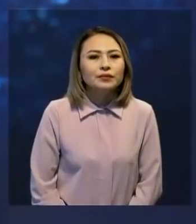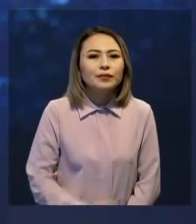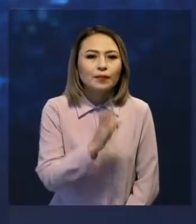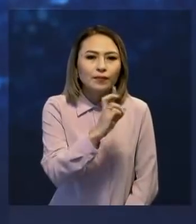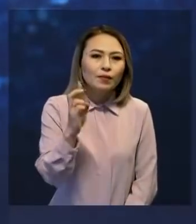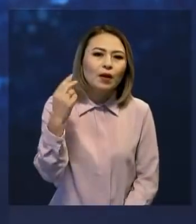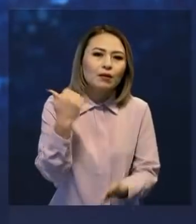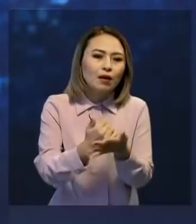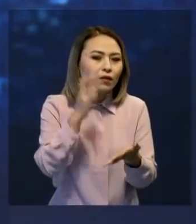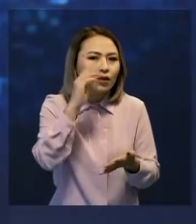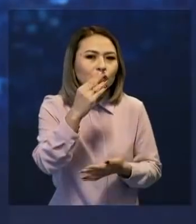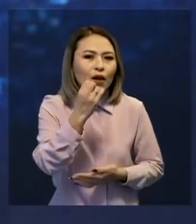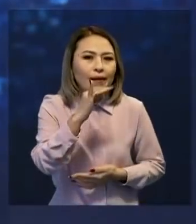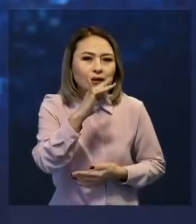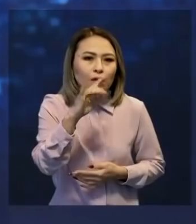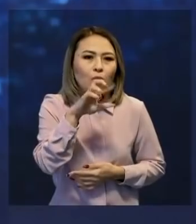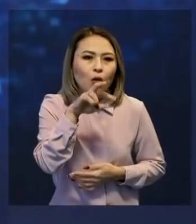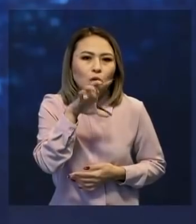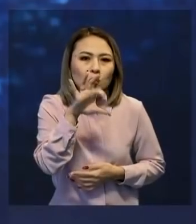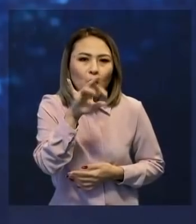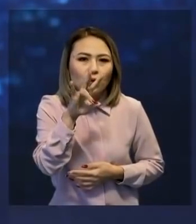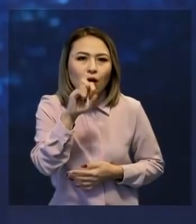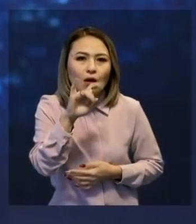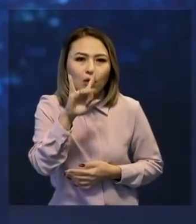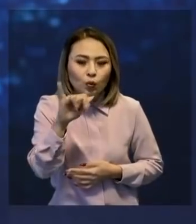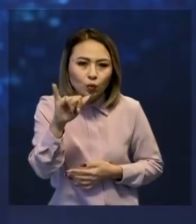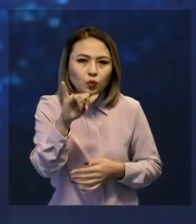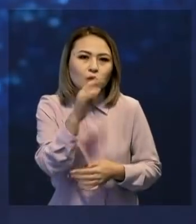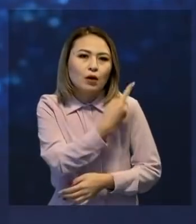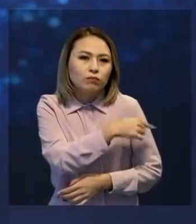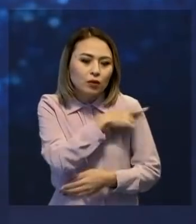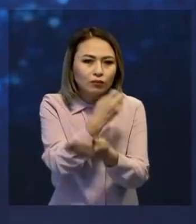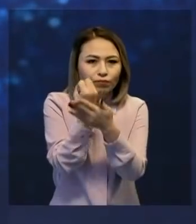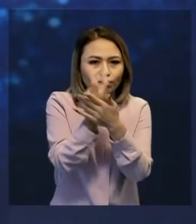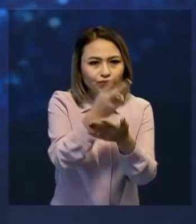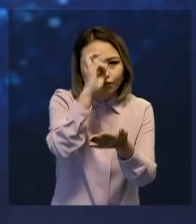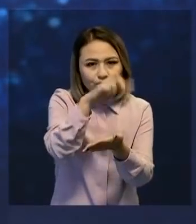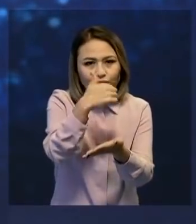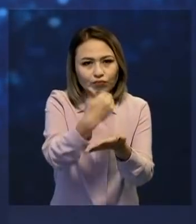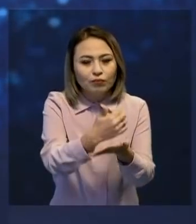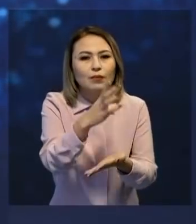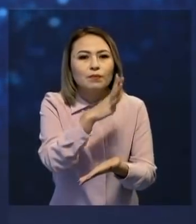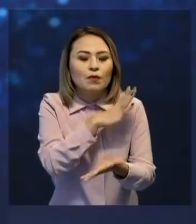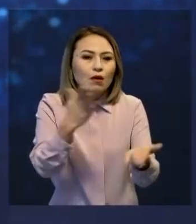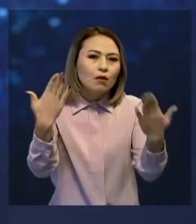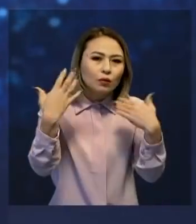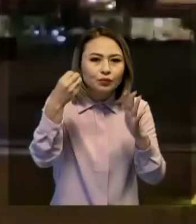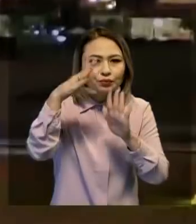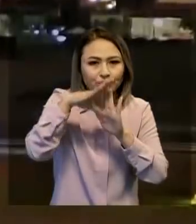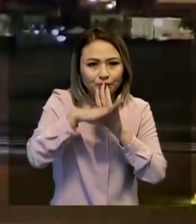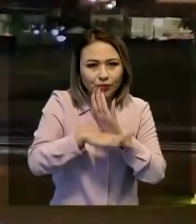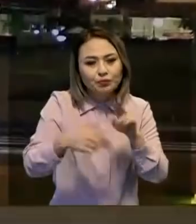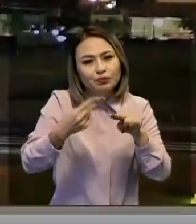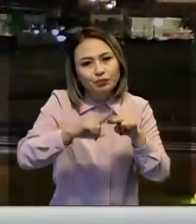Бразилия президенті Жайыр Булсана Руғауруханаға түсі өмемлекет башысының қалі баға мұралдарында демалыста жүргенде күртіна шарылыған.